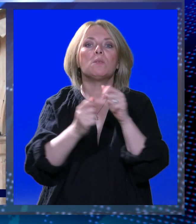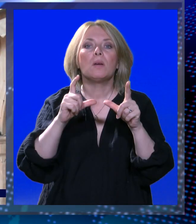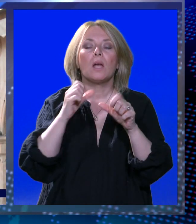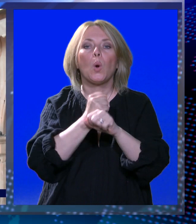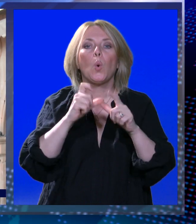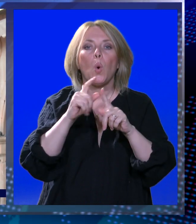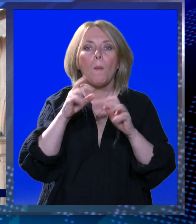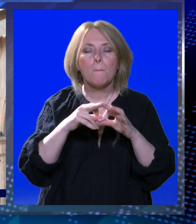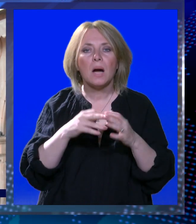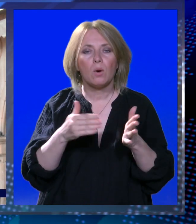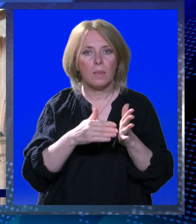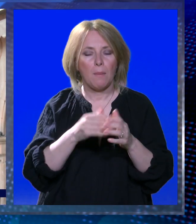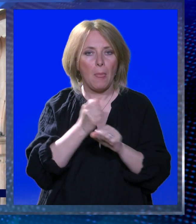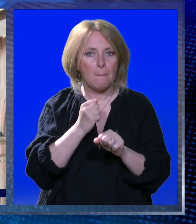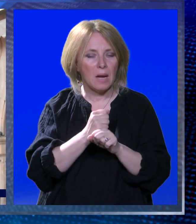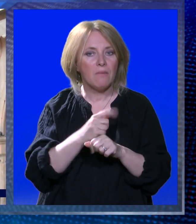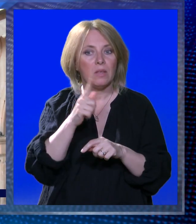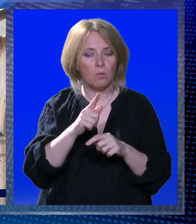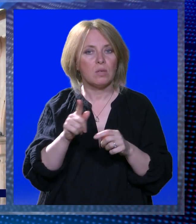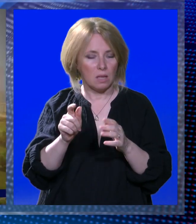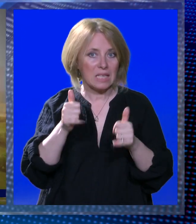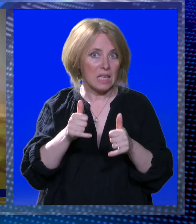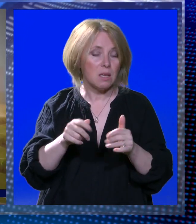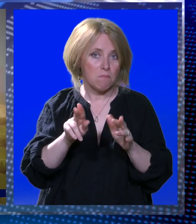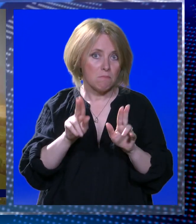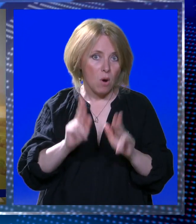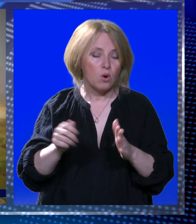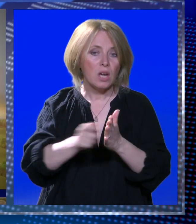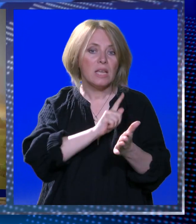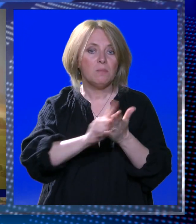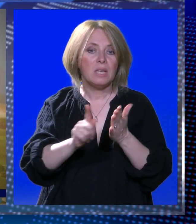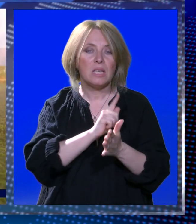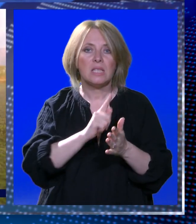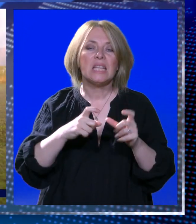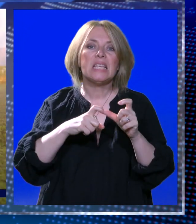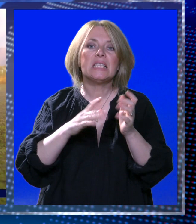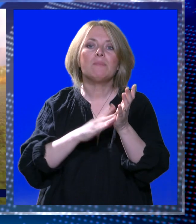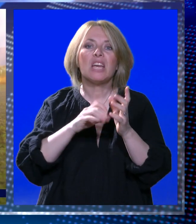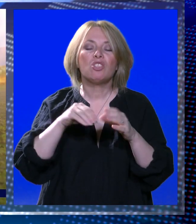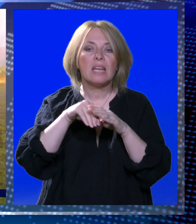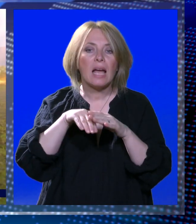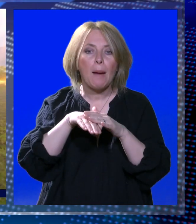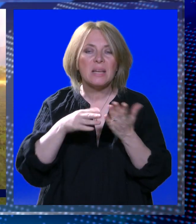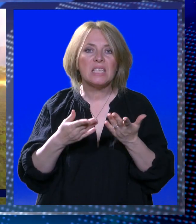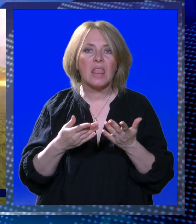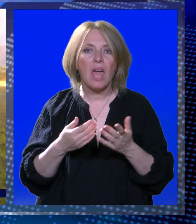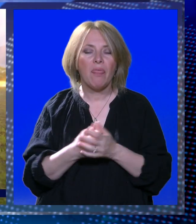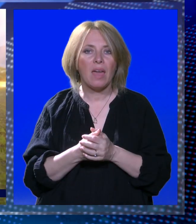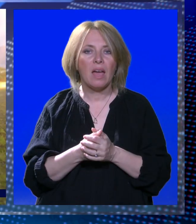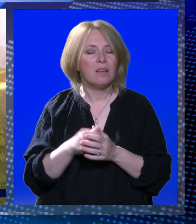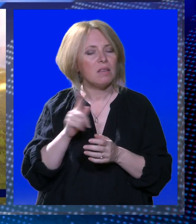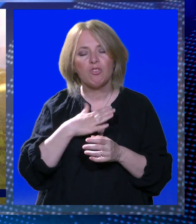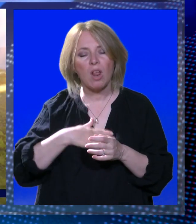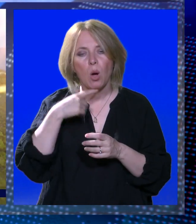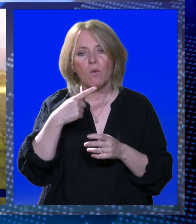koje su pred vratima, a kojima je u mogućnosti izbrisati smještene kapacitete iz prostora za sport i rekreaciju, nije htio govoriti jer, kako